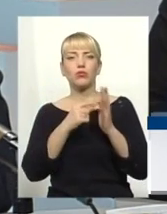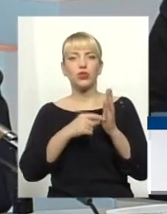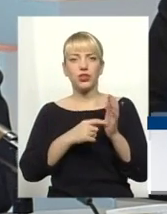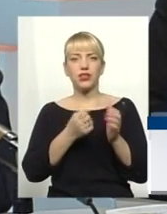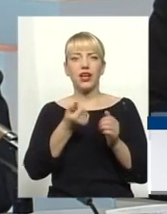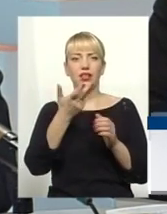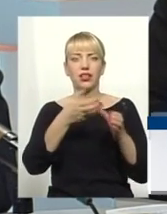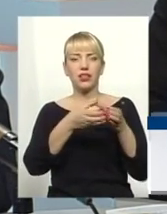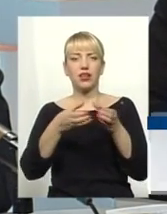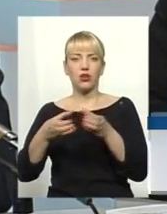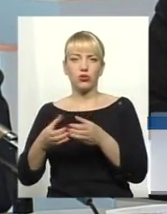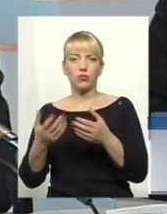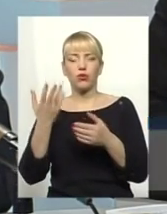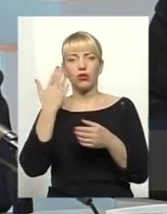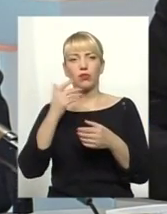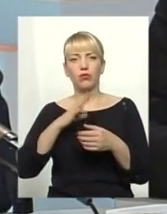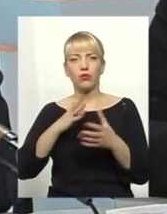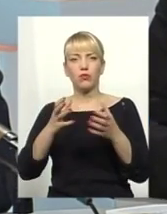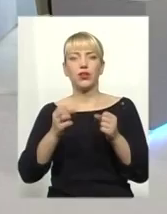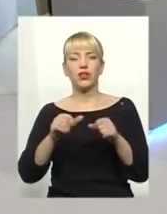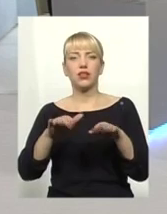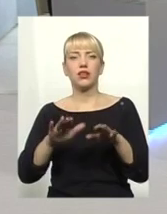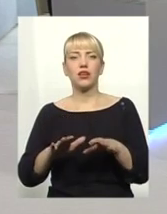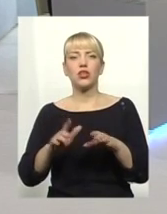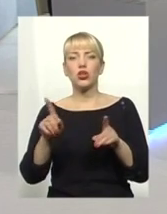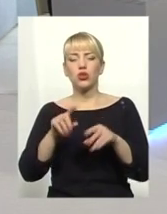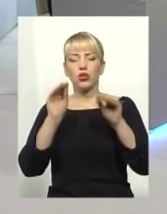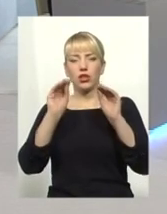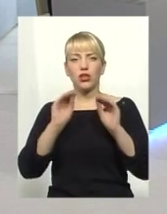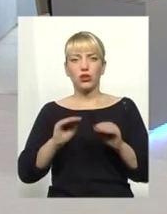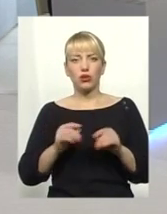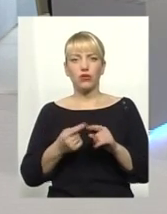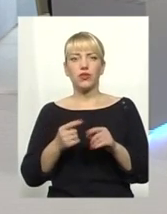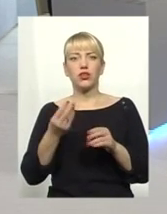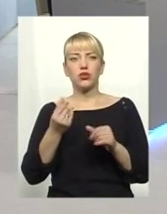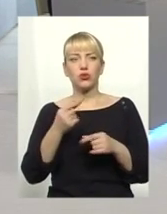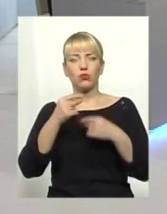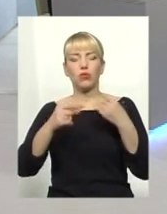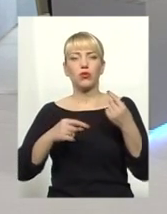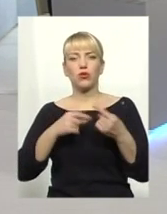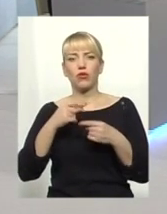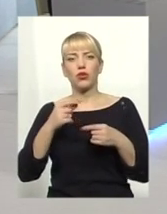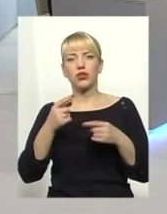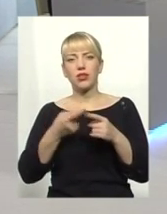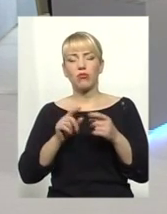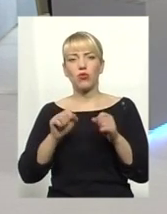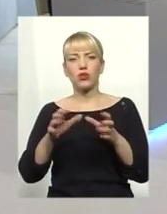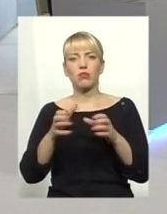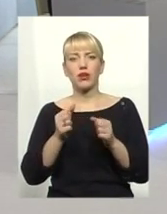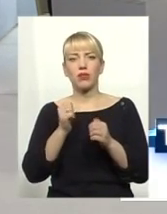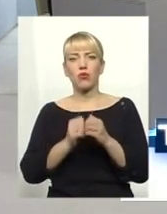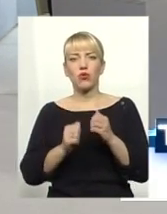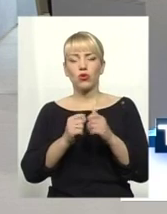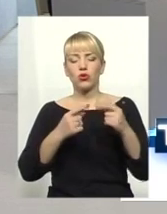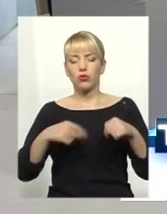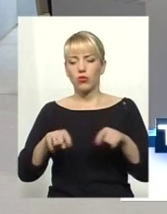декларантами прийнято рішення щодо декларування певної суми готівкових коштів, а це можна брати по кожному розділу, є певні